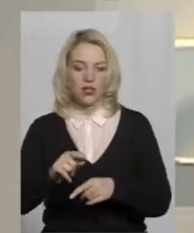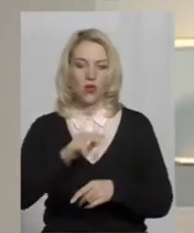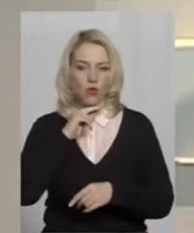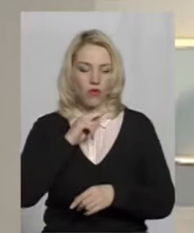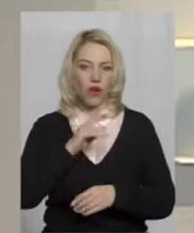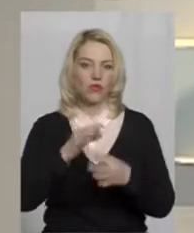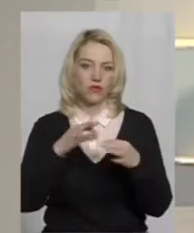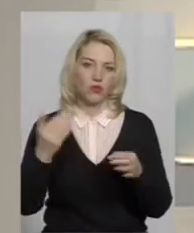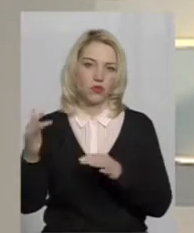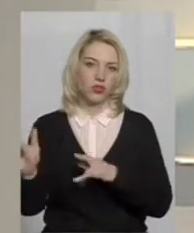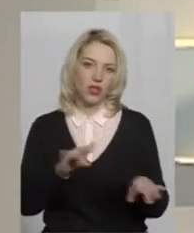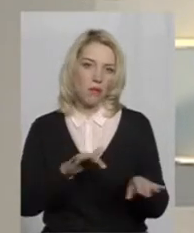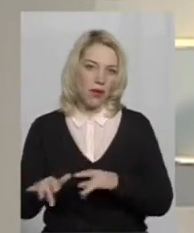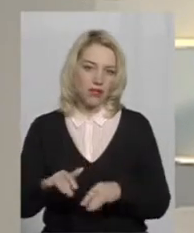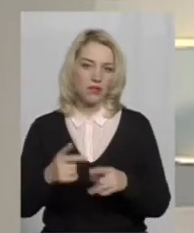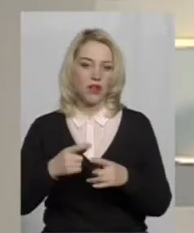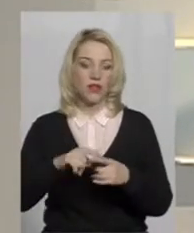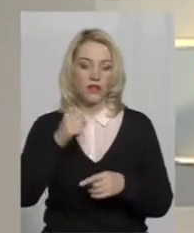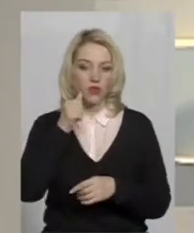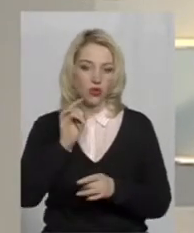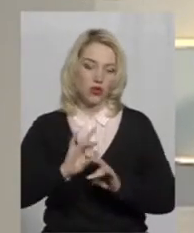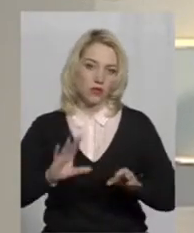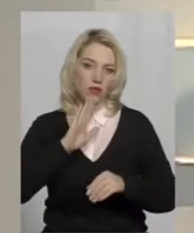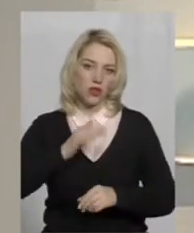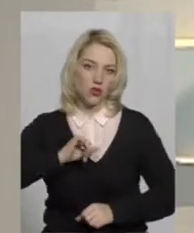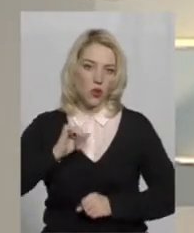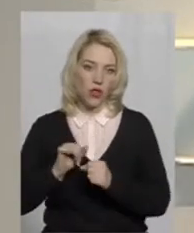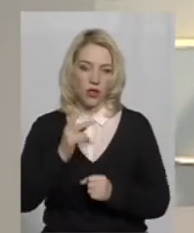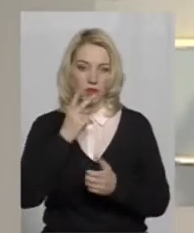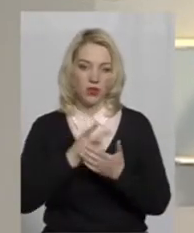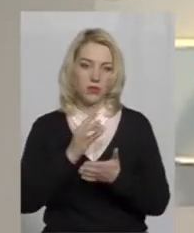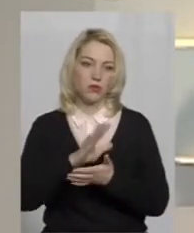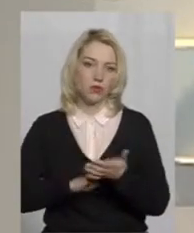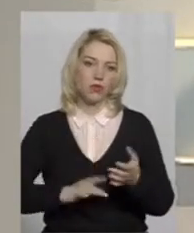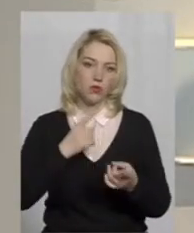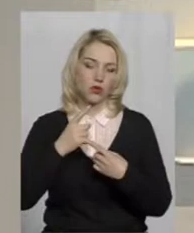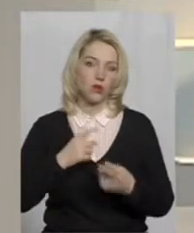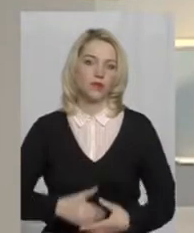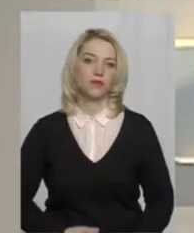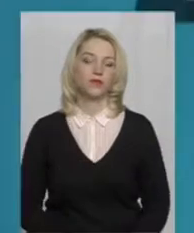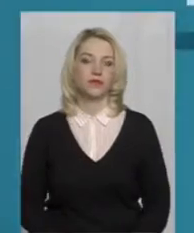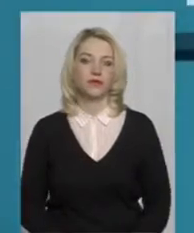пересування. Про це він вчора розповів моїй колезі Дарині Денисенко. Подивимось і продовжимо з вами розмову.